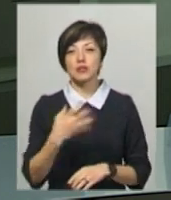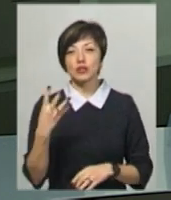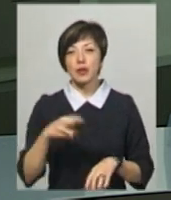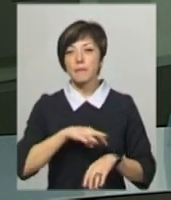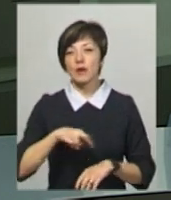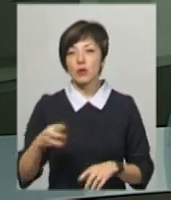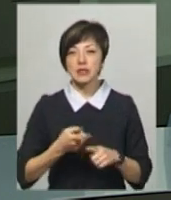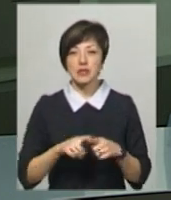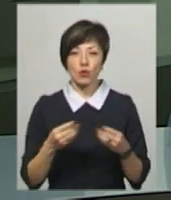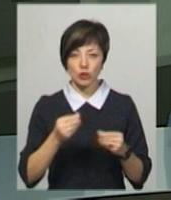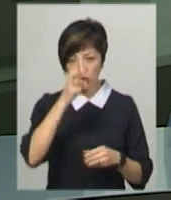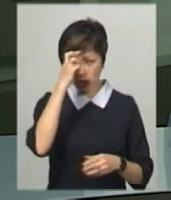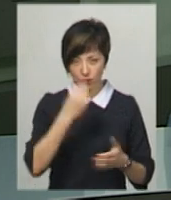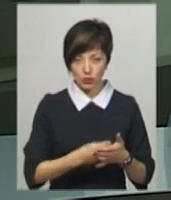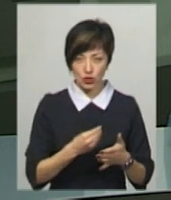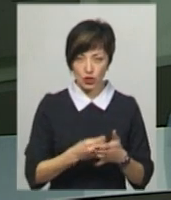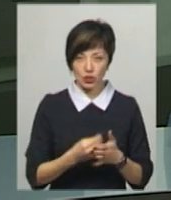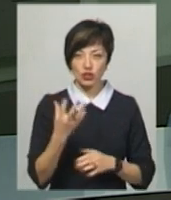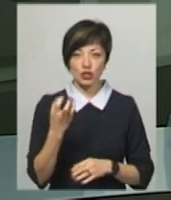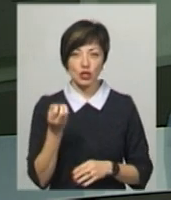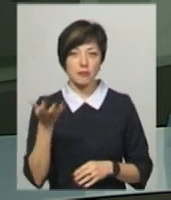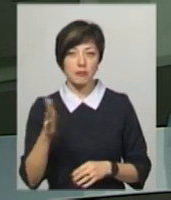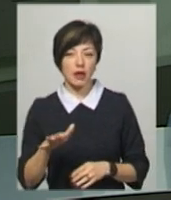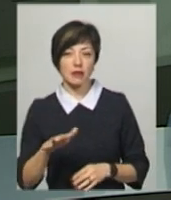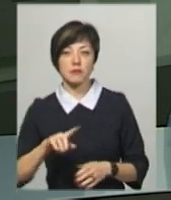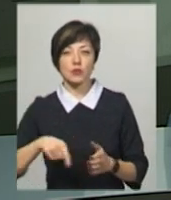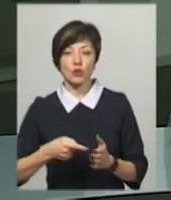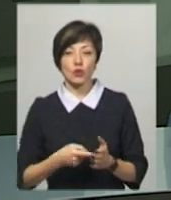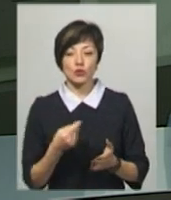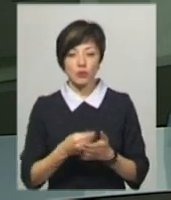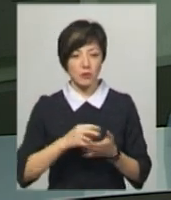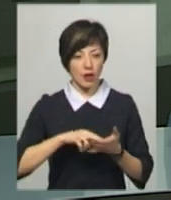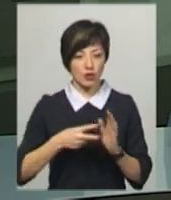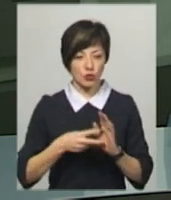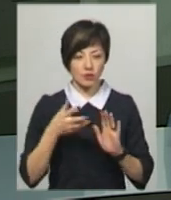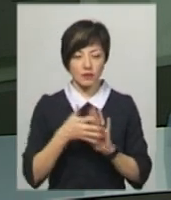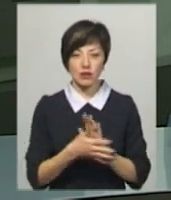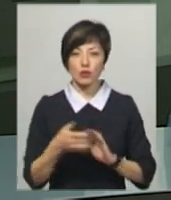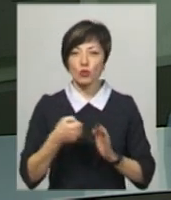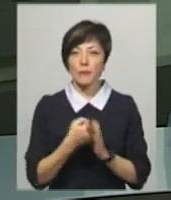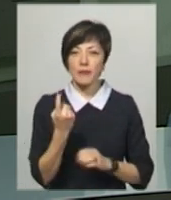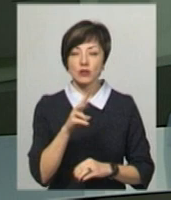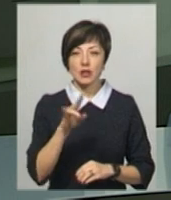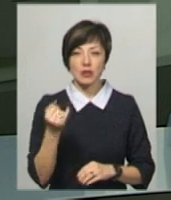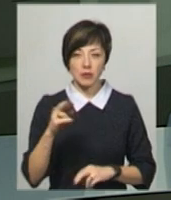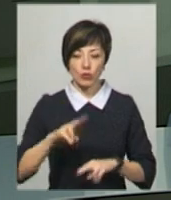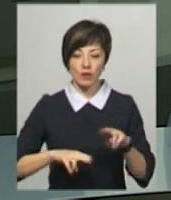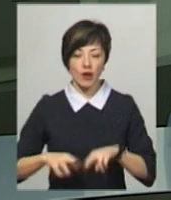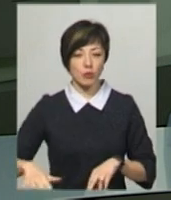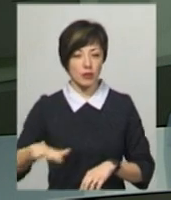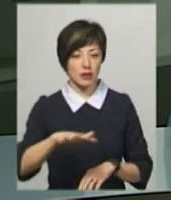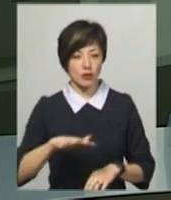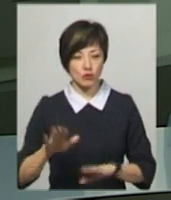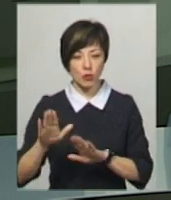мільйони – це кошти з державного бюджету, ще 5 з міського. Цю суму планують освоїти до 1 липня. На будівельному майданчику